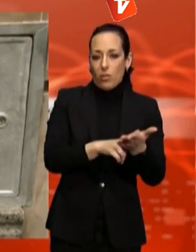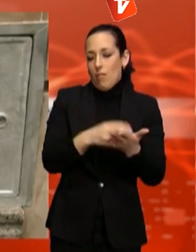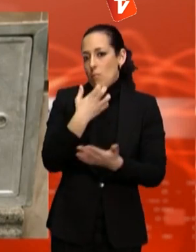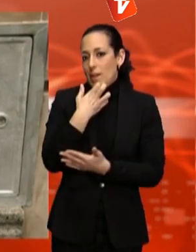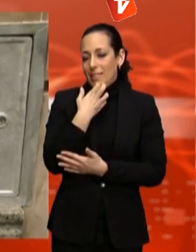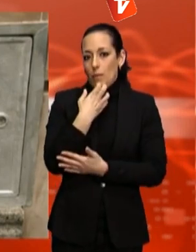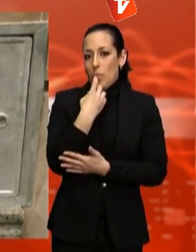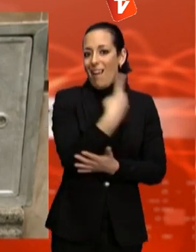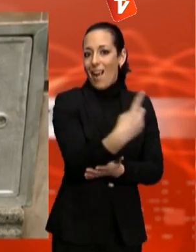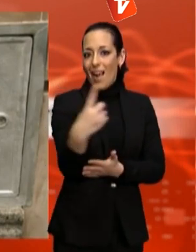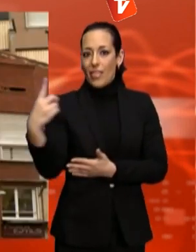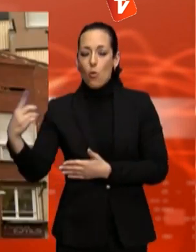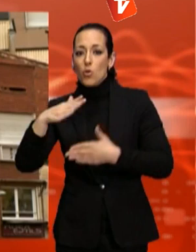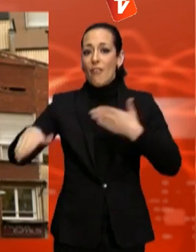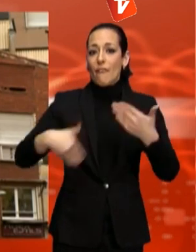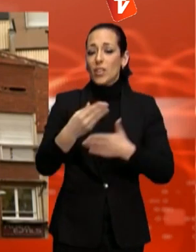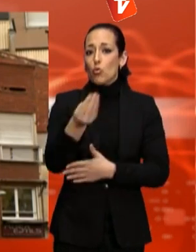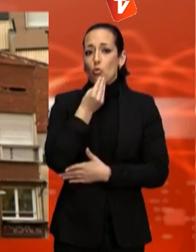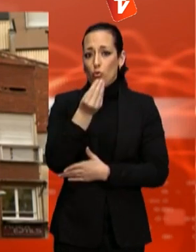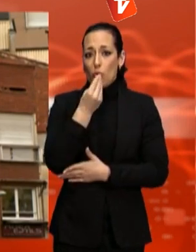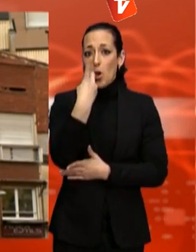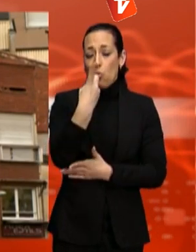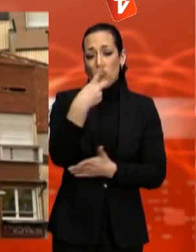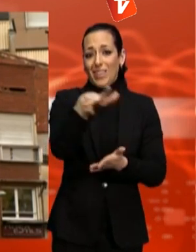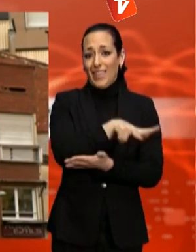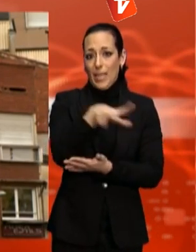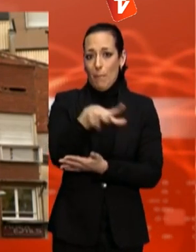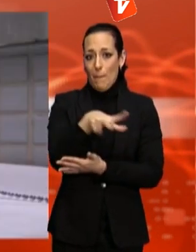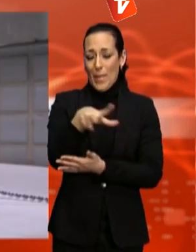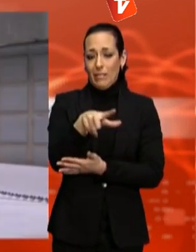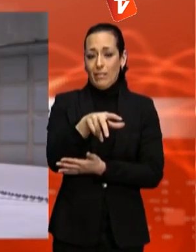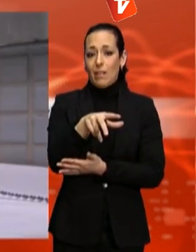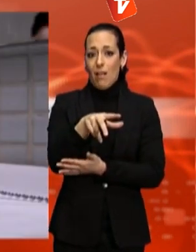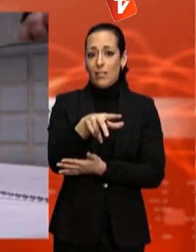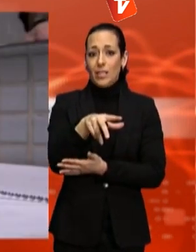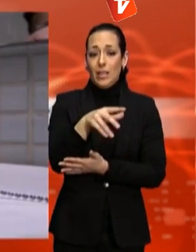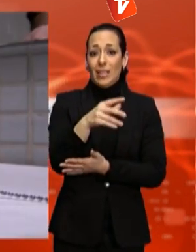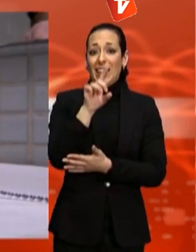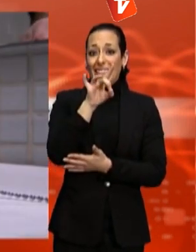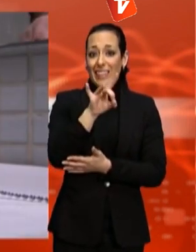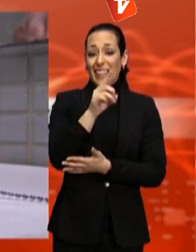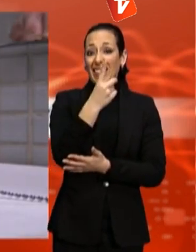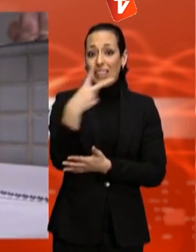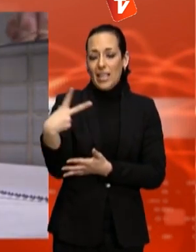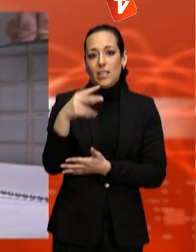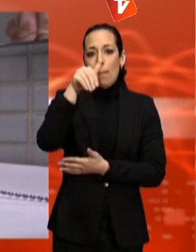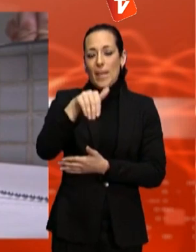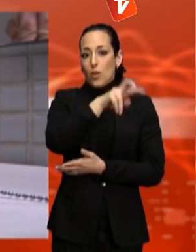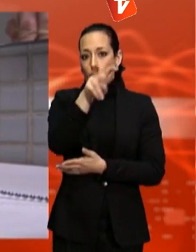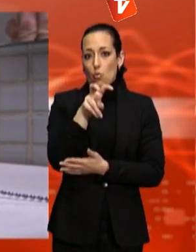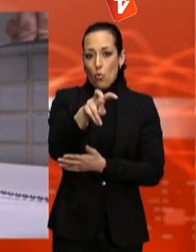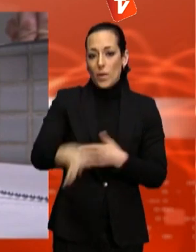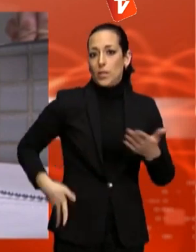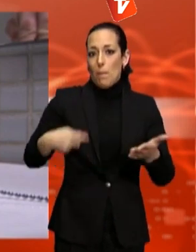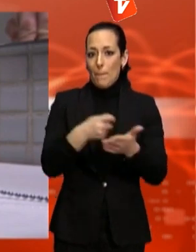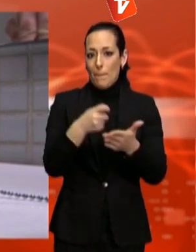tram fins a 15 metres cúbics de consum al trimestre és de pràcticament 13 euros, la família que es pugui beneficiar de la tarifa social haurà de